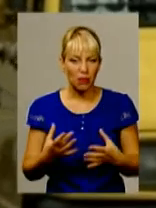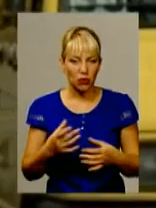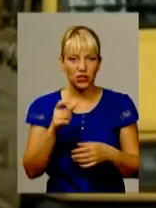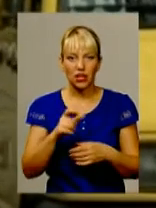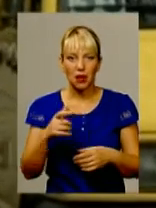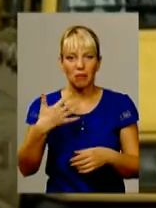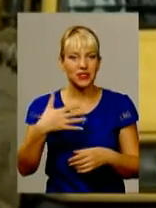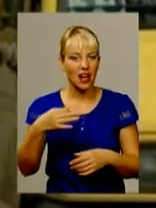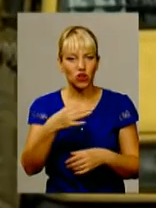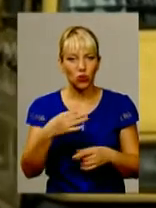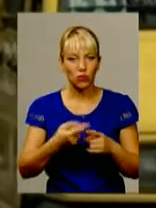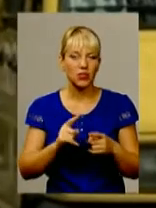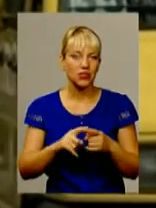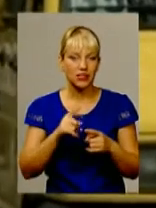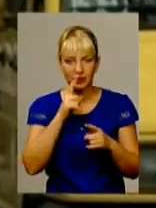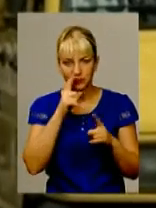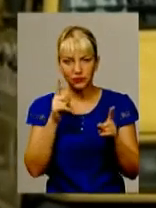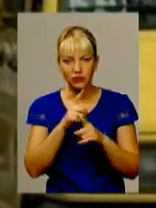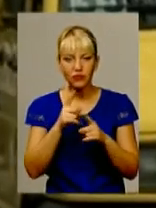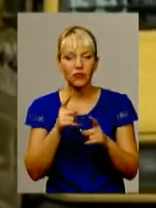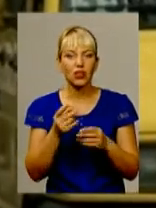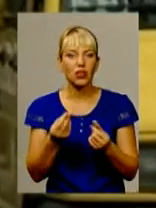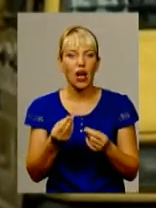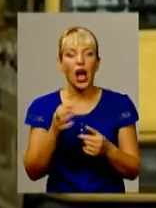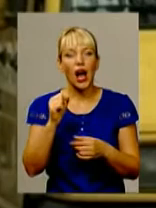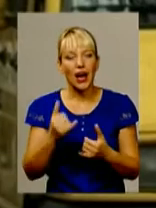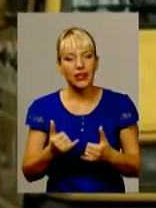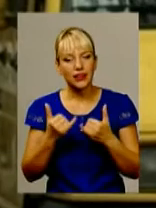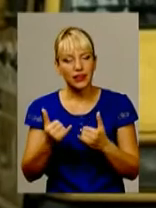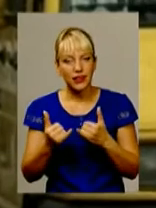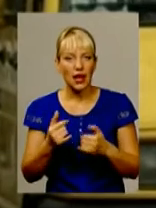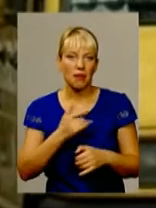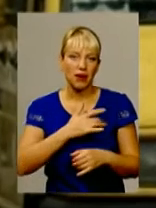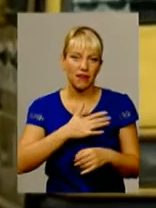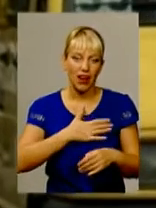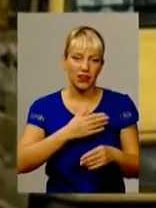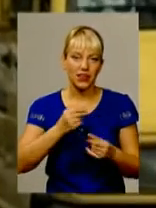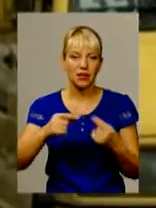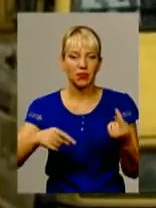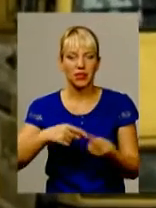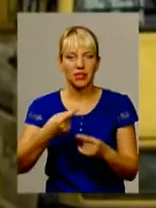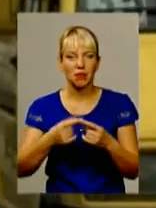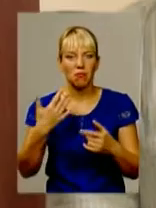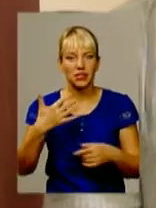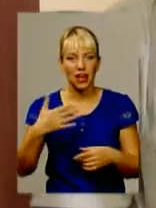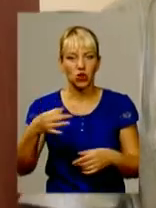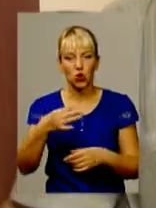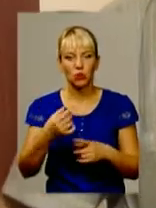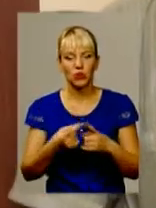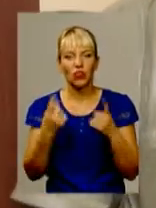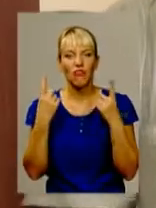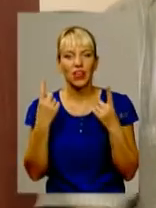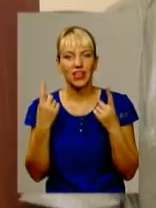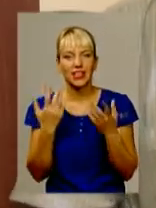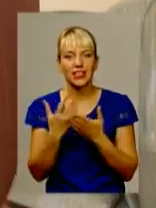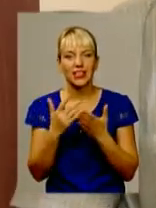пів гривні – не така велика сума, через яку необхідно сперечатись. А от для приватних підприємців, каже, 50 копійок має велике значення. Я вважаю, що на